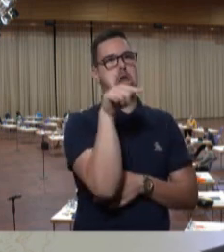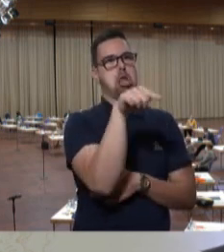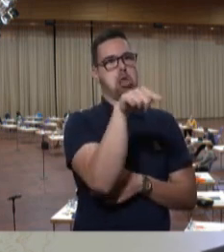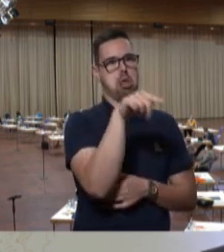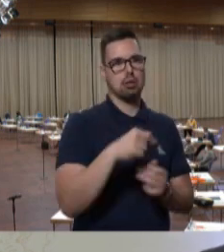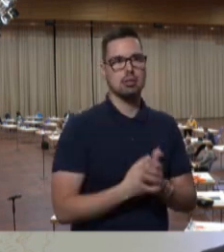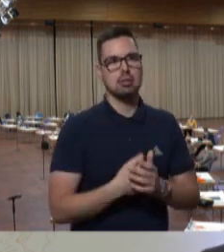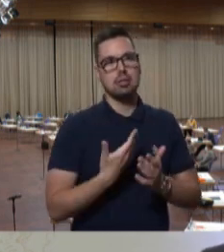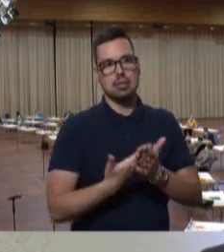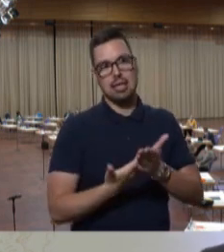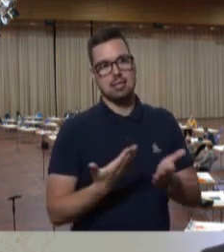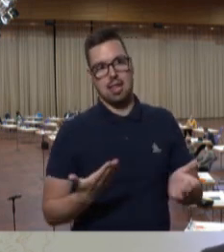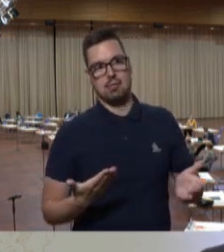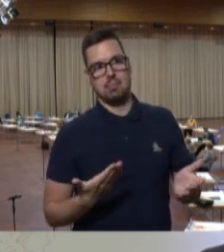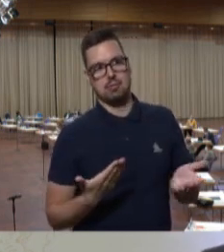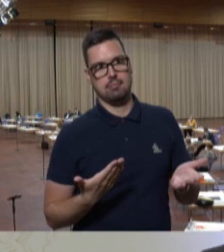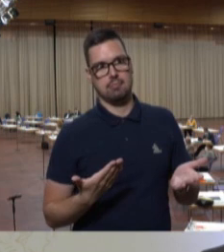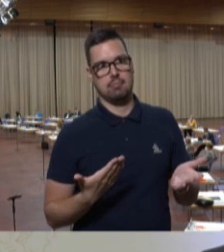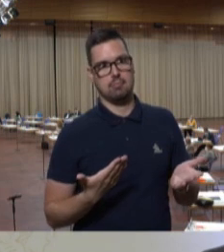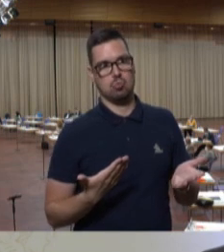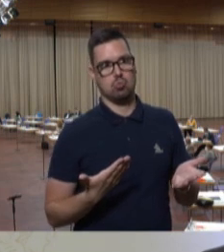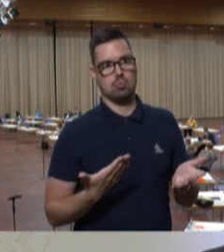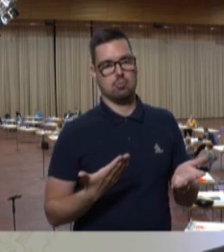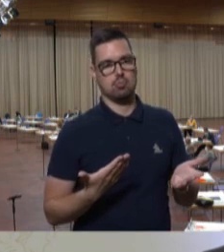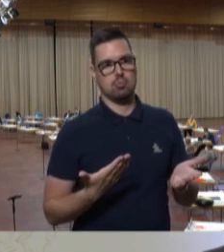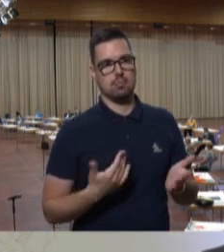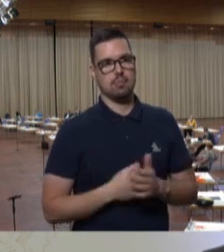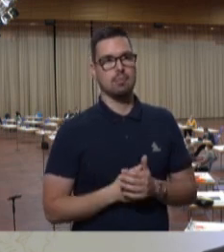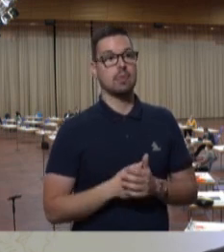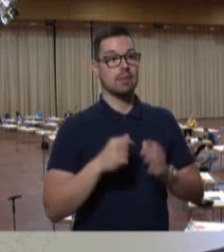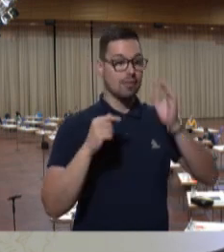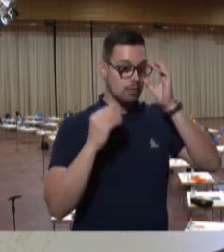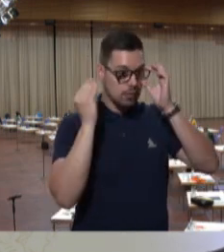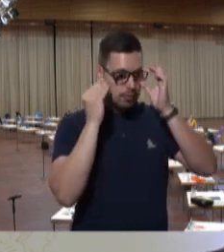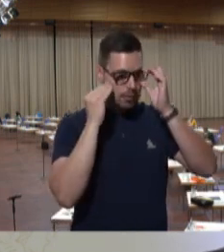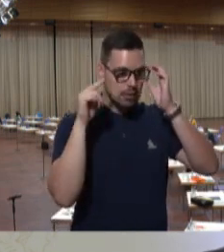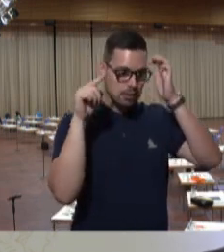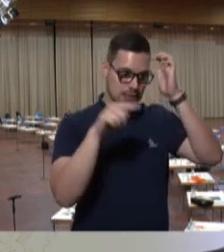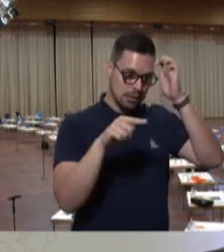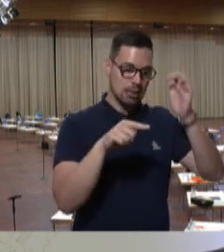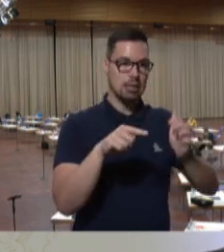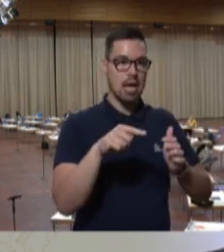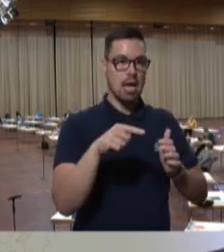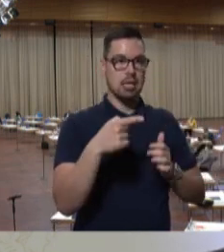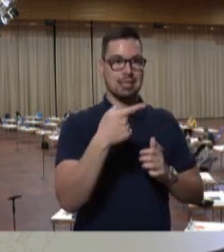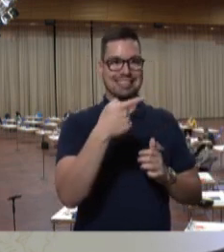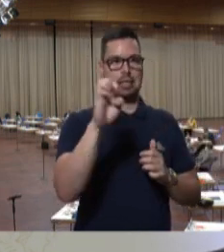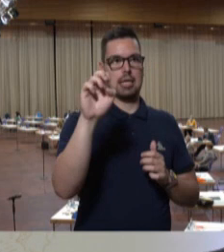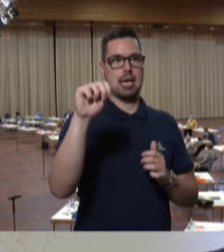so spreche, sei intolerant oder sexistisch. Wenn das gendergerechte Sprache wäre,